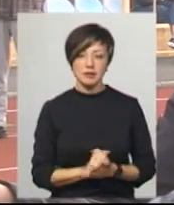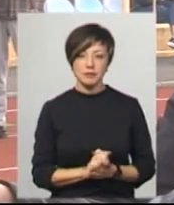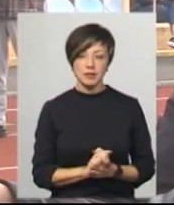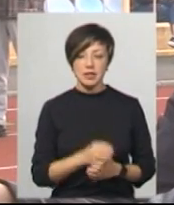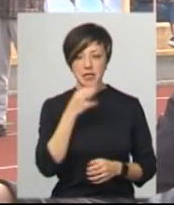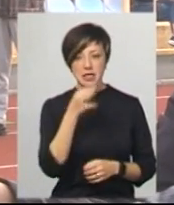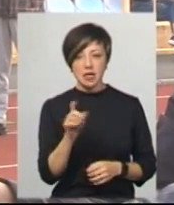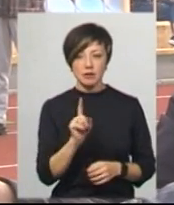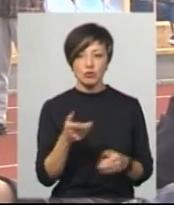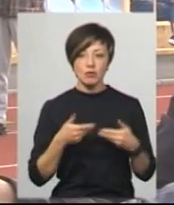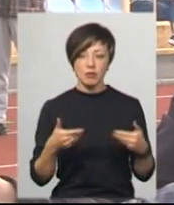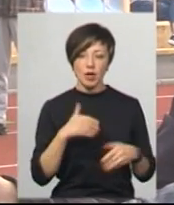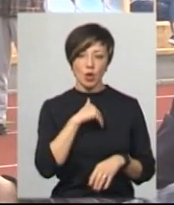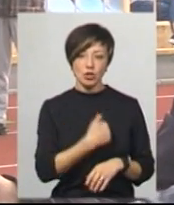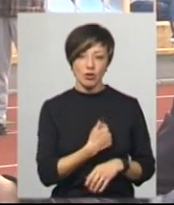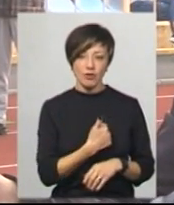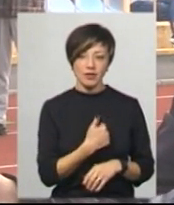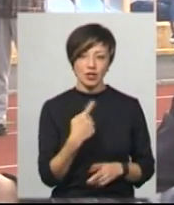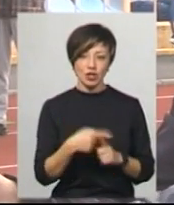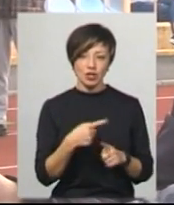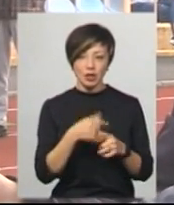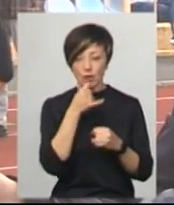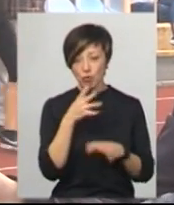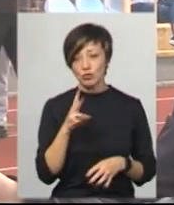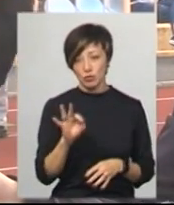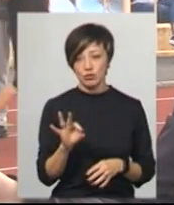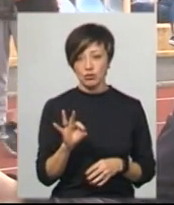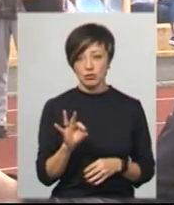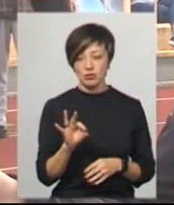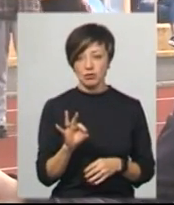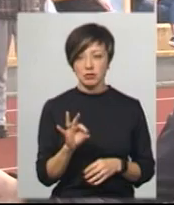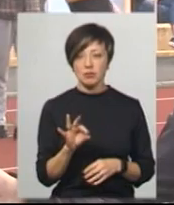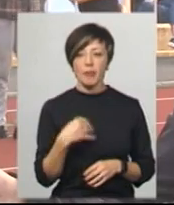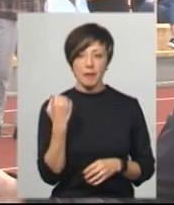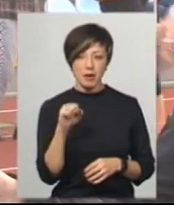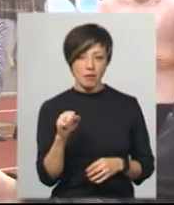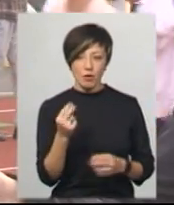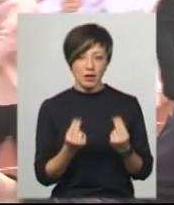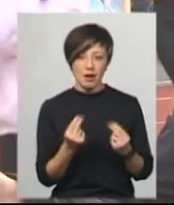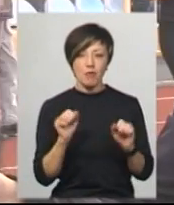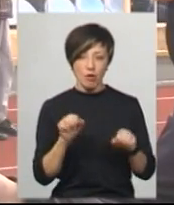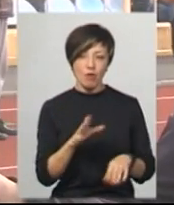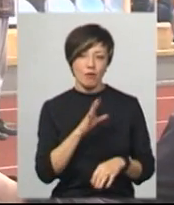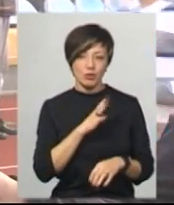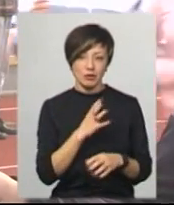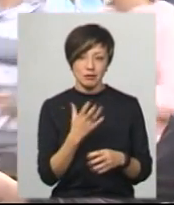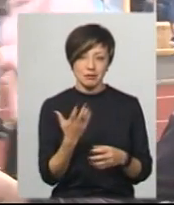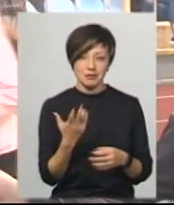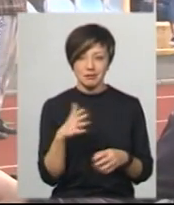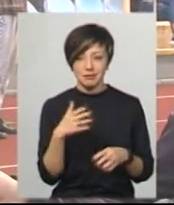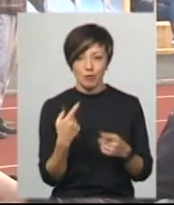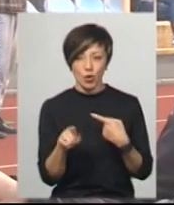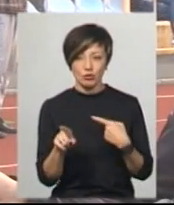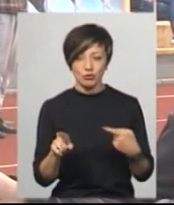Сказати, що ми розчаровані нічією, не можу, але ми її на перемогу награли. Хоча могло бути і в другу сторону.